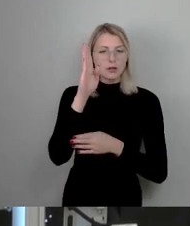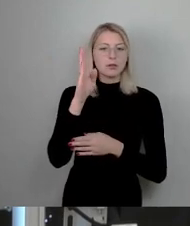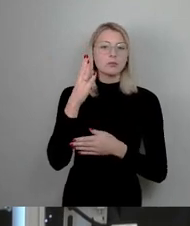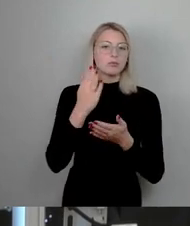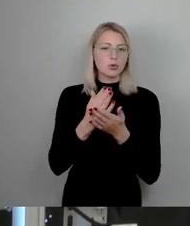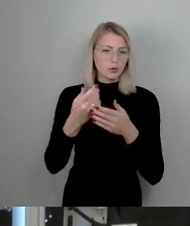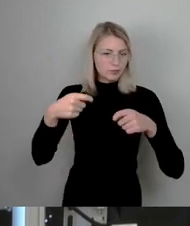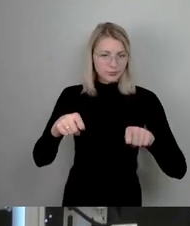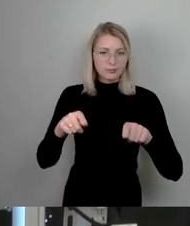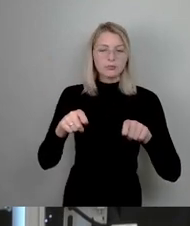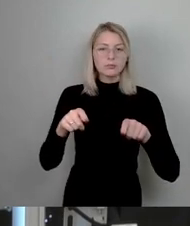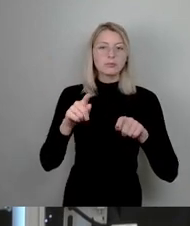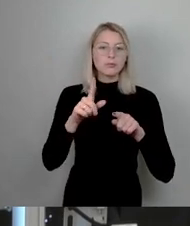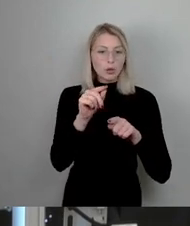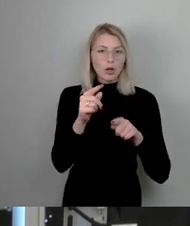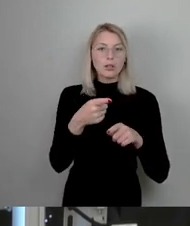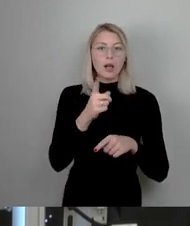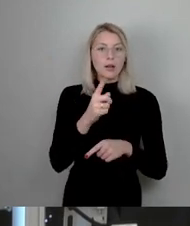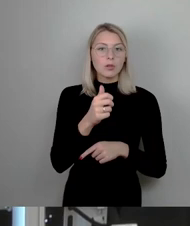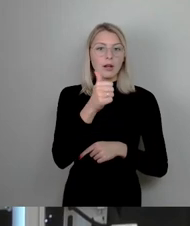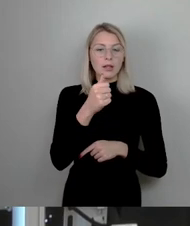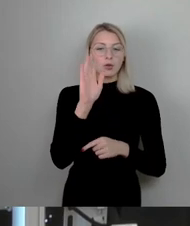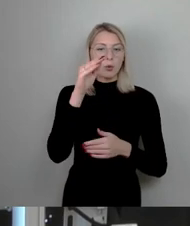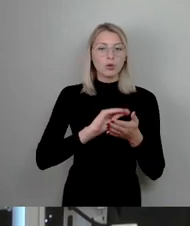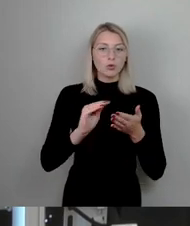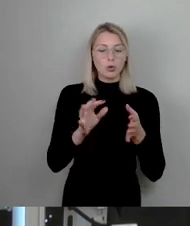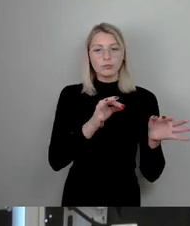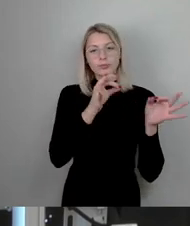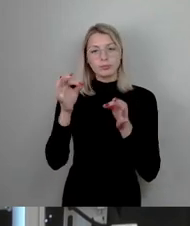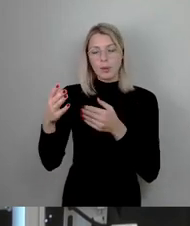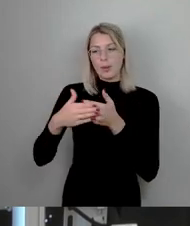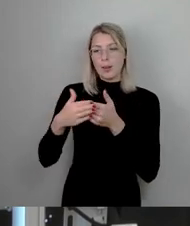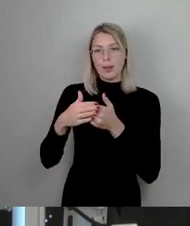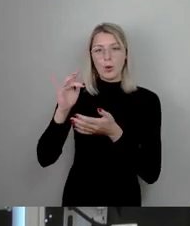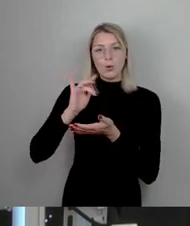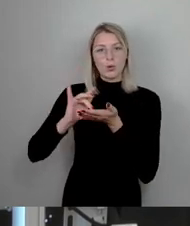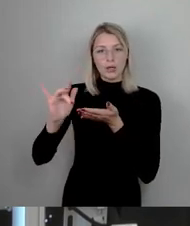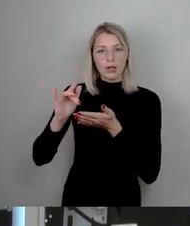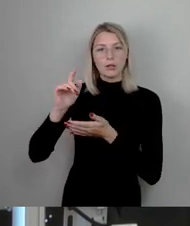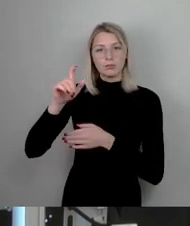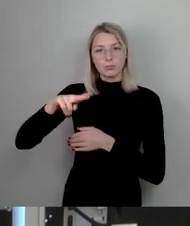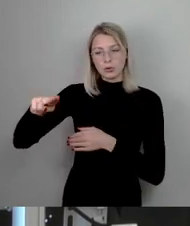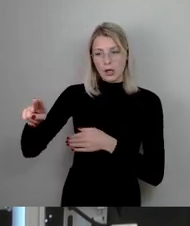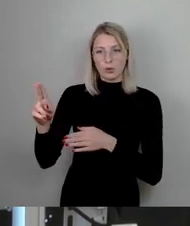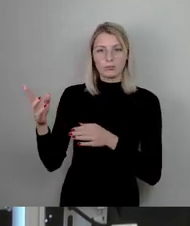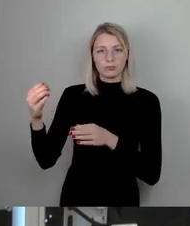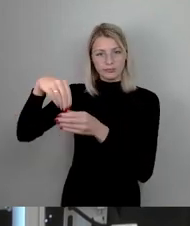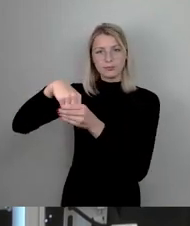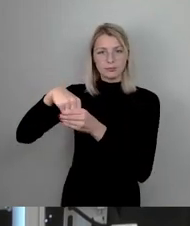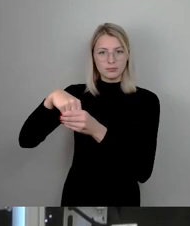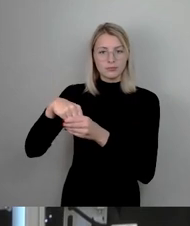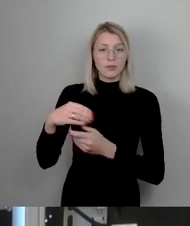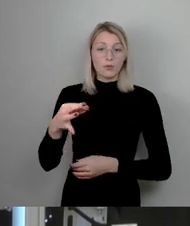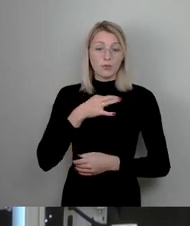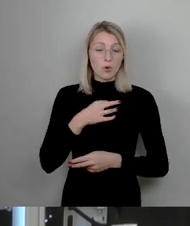der den Umzug der 101. Oberschule in die Nähe des Hygienemuseums einschließt. Das war für uns ein großer